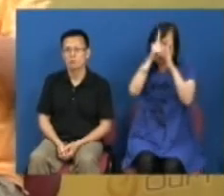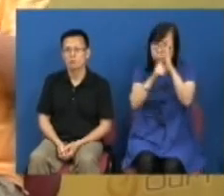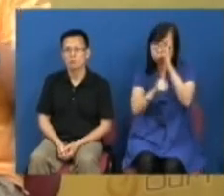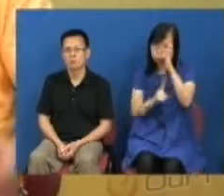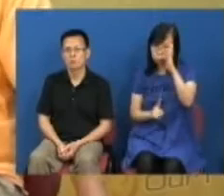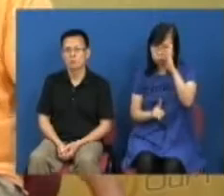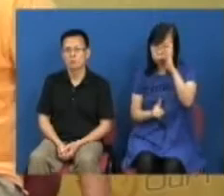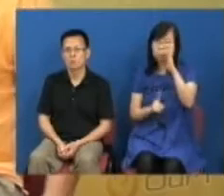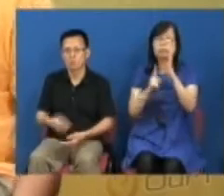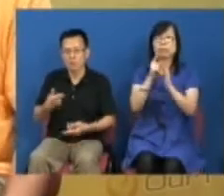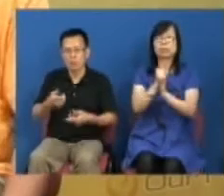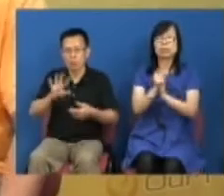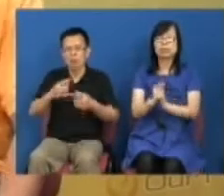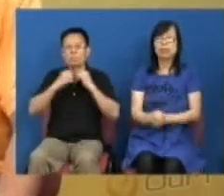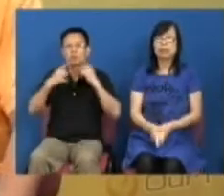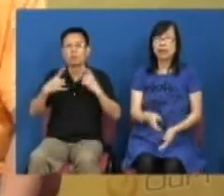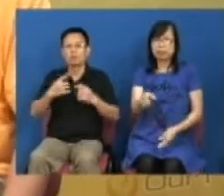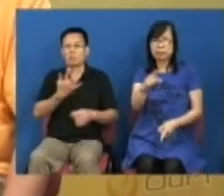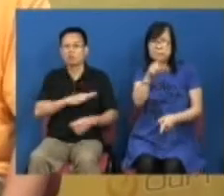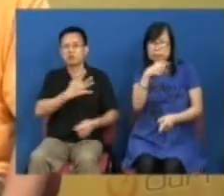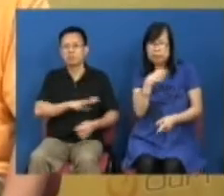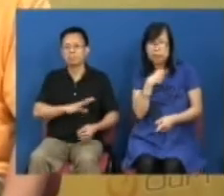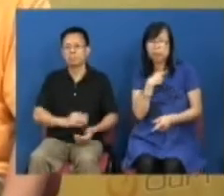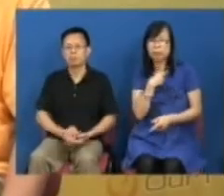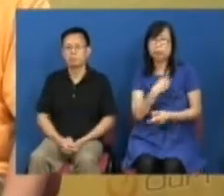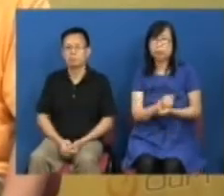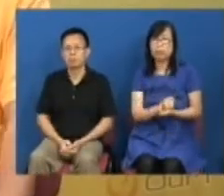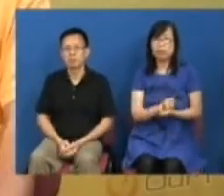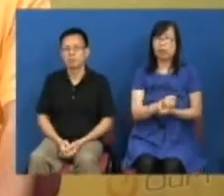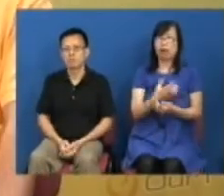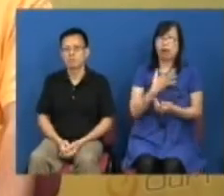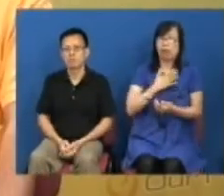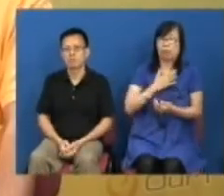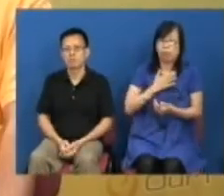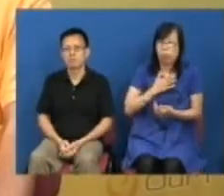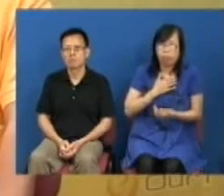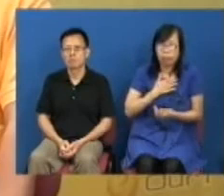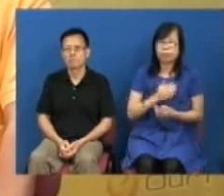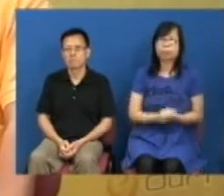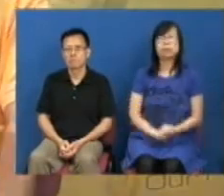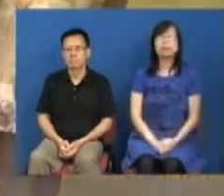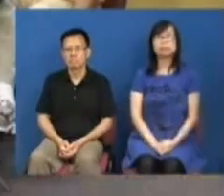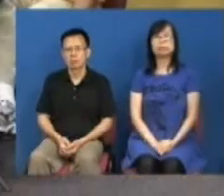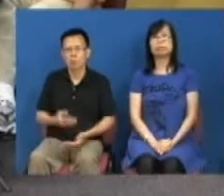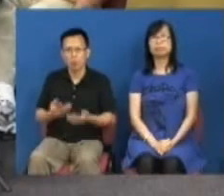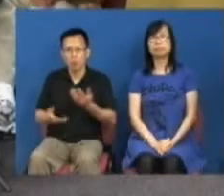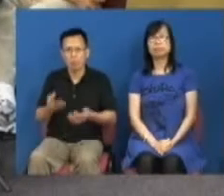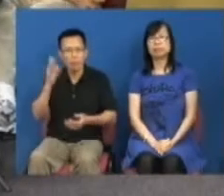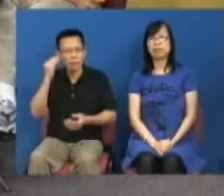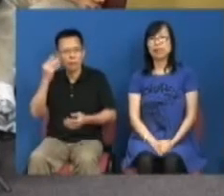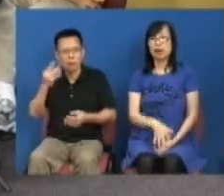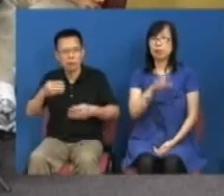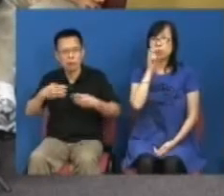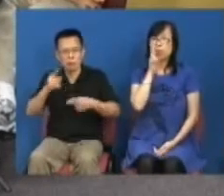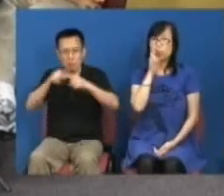他还未会害怕对这样才会到你惊心动魄或者害怕你他可能就是听了教授的分析如果